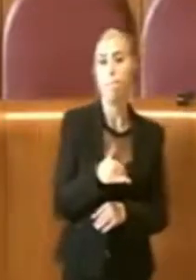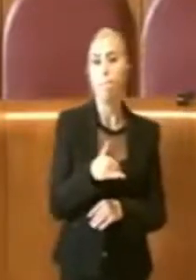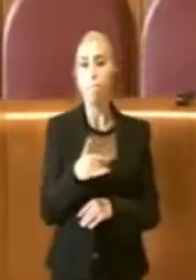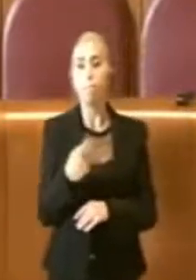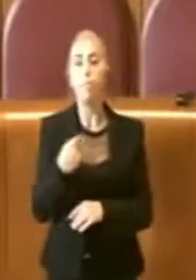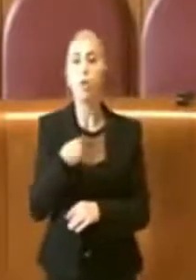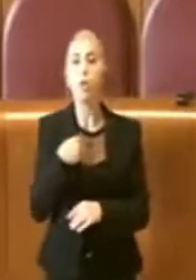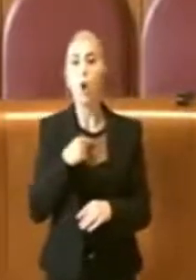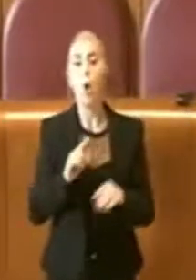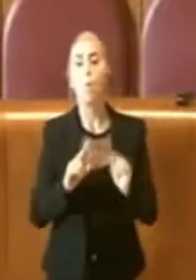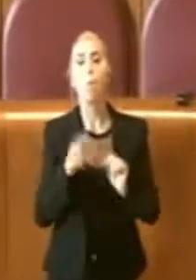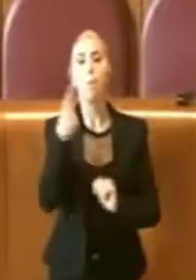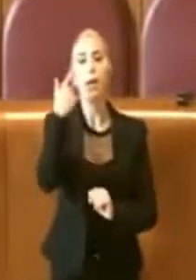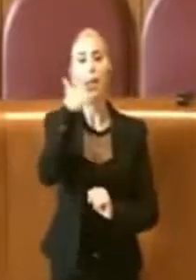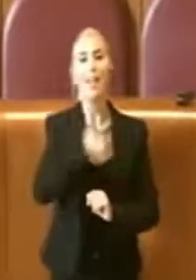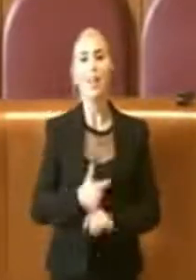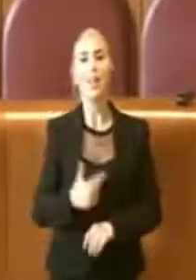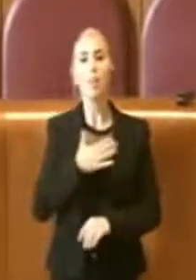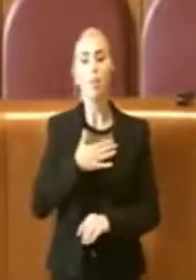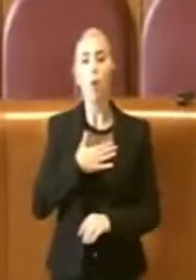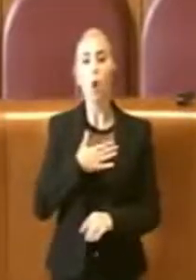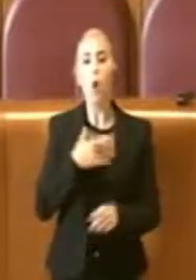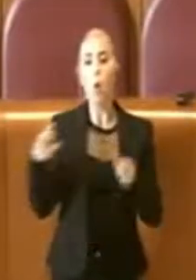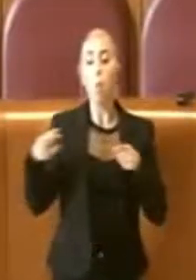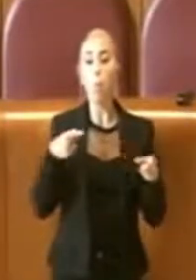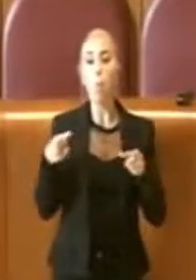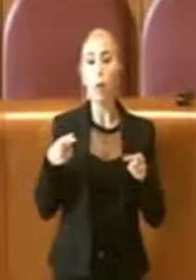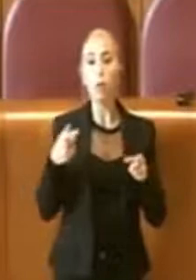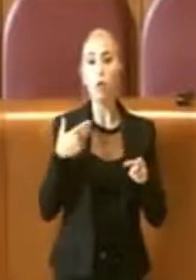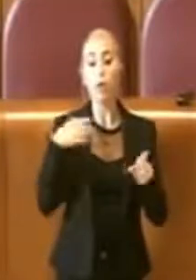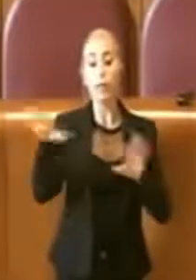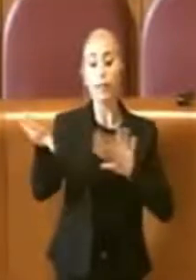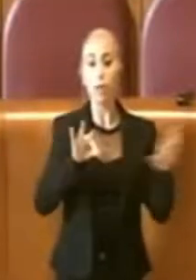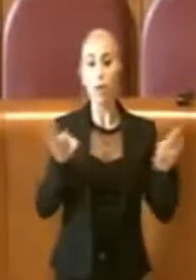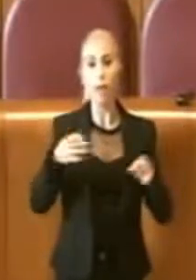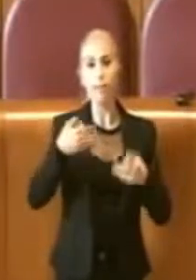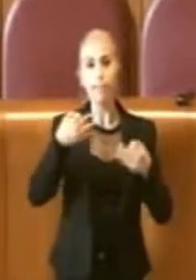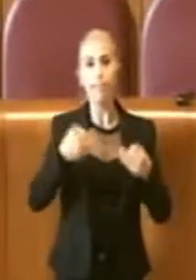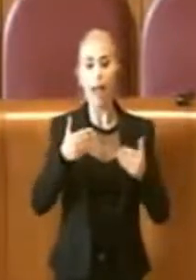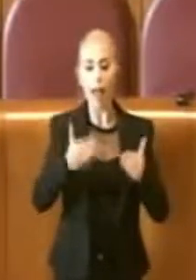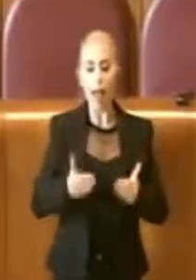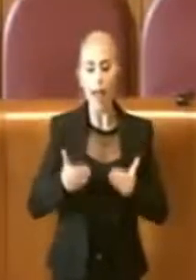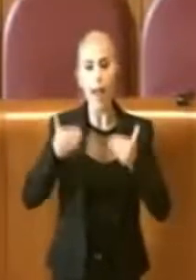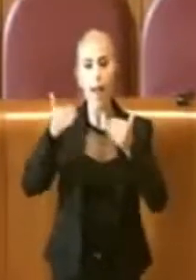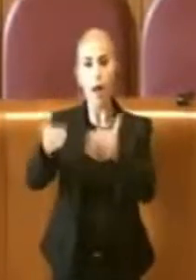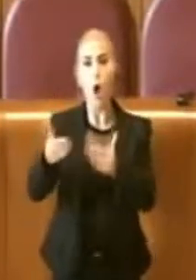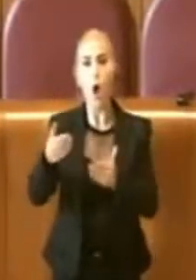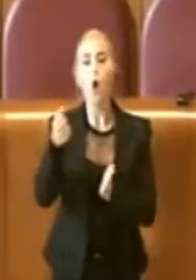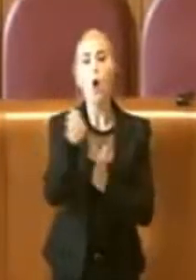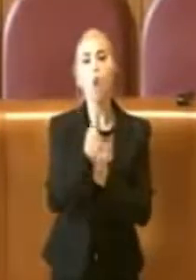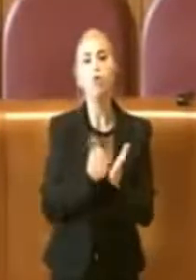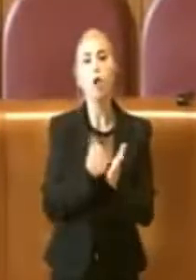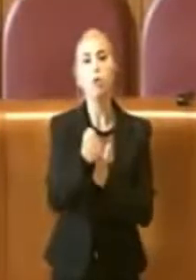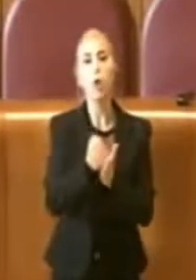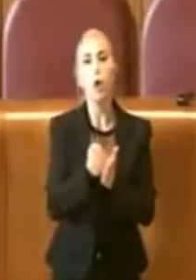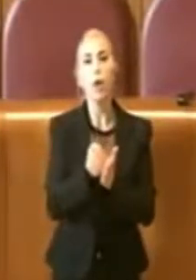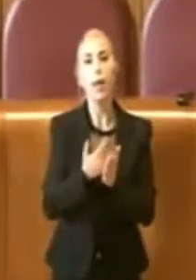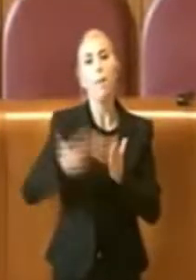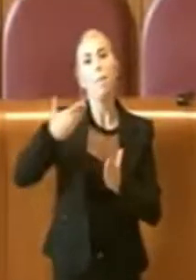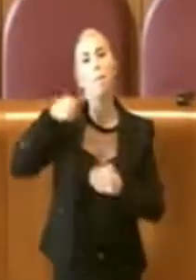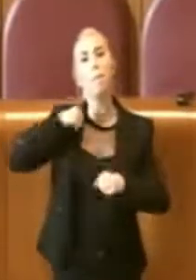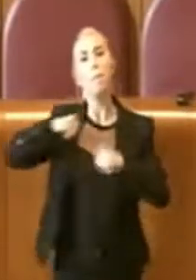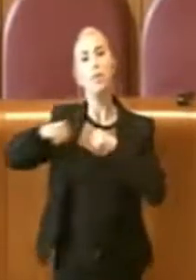Io, per primo, nel momento in cui si stavano prendendo decisioni sulla revoca della concessione fatta dalla precedente